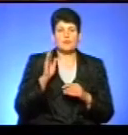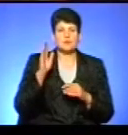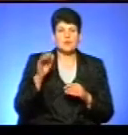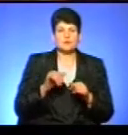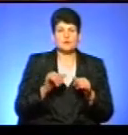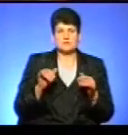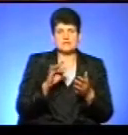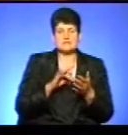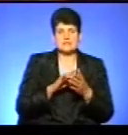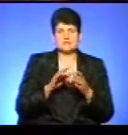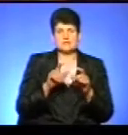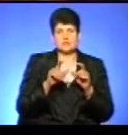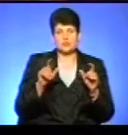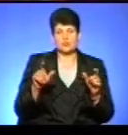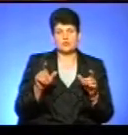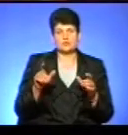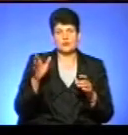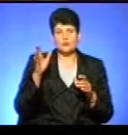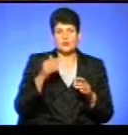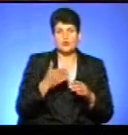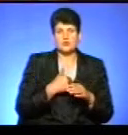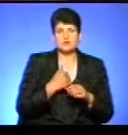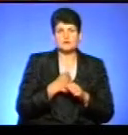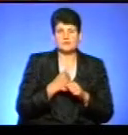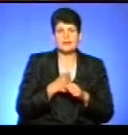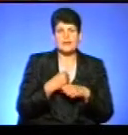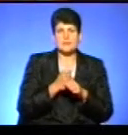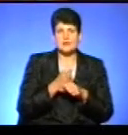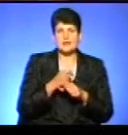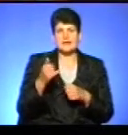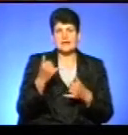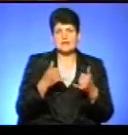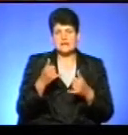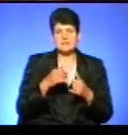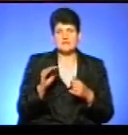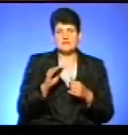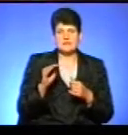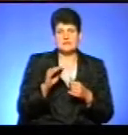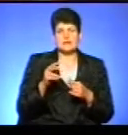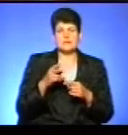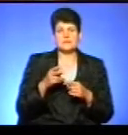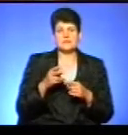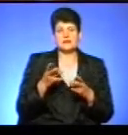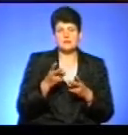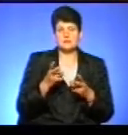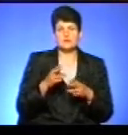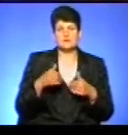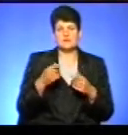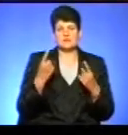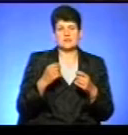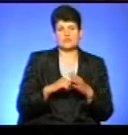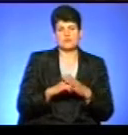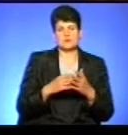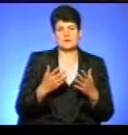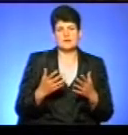центру науки, я би дуже хотіла зробити лабораторії з хімії, фізики, біології, які будуть працювати теж на стаціонарних умовах. Для цього потрібно подаватися у великі фонди,